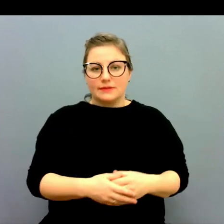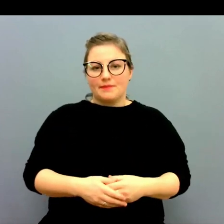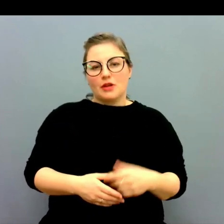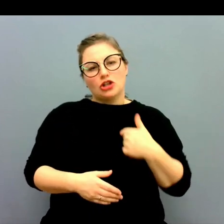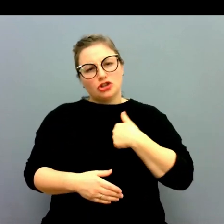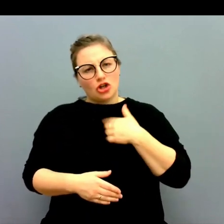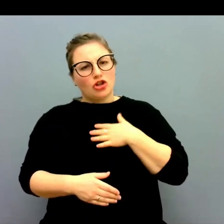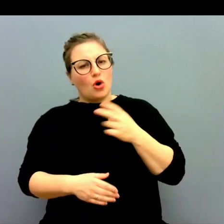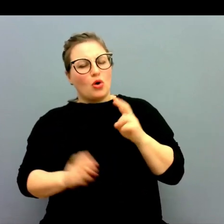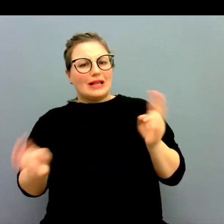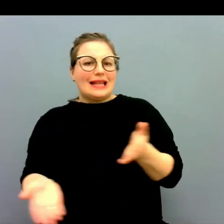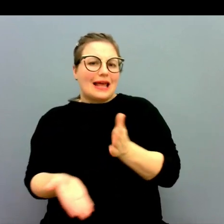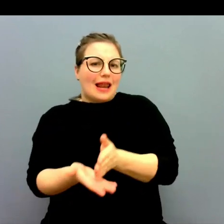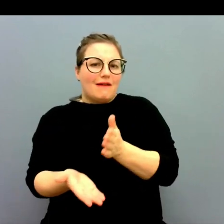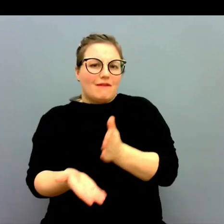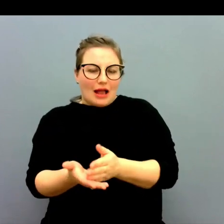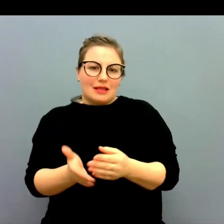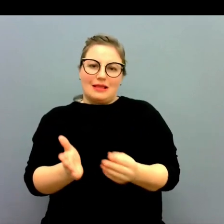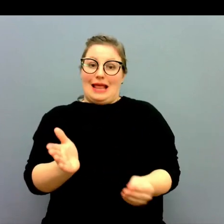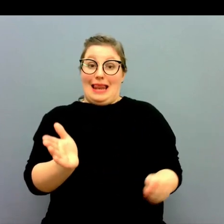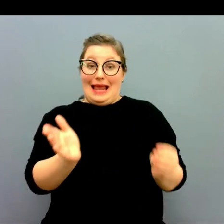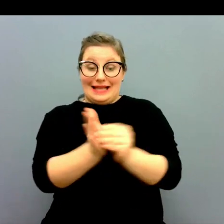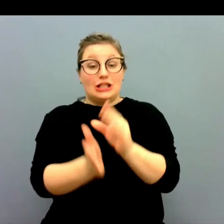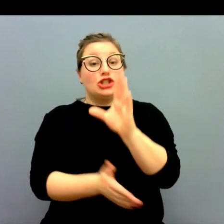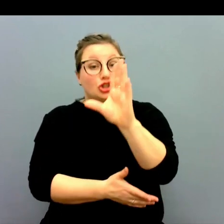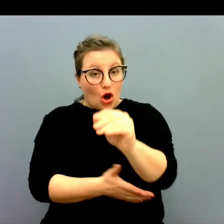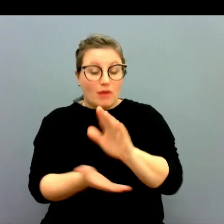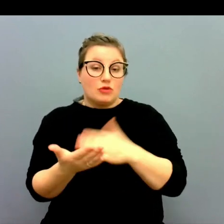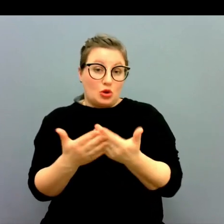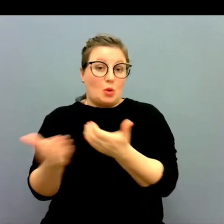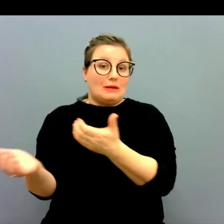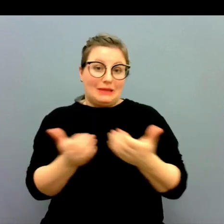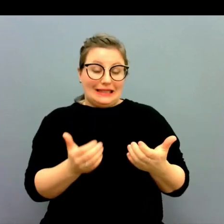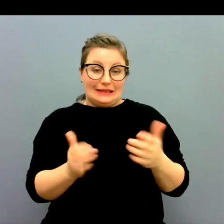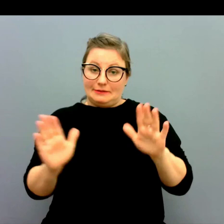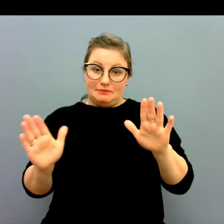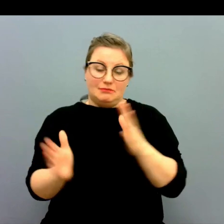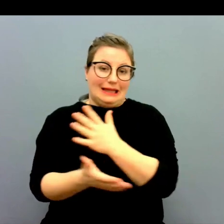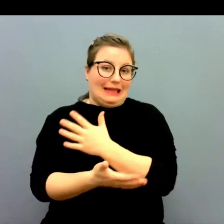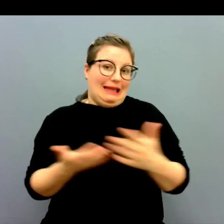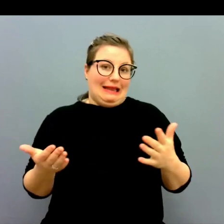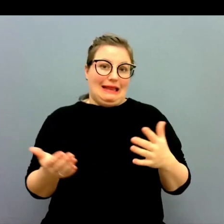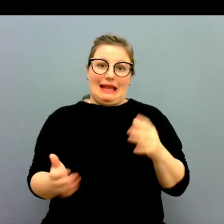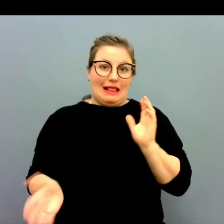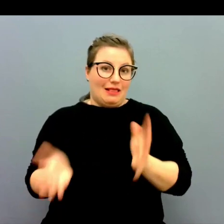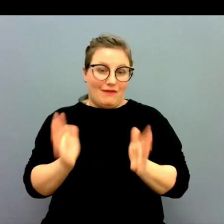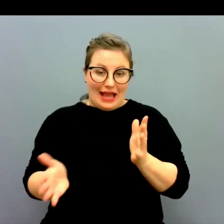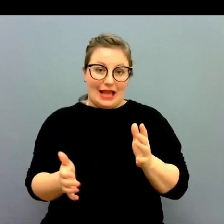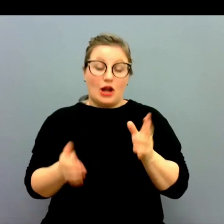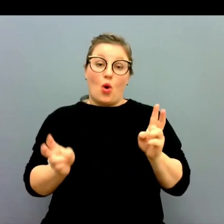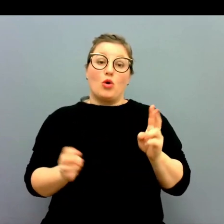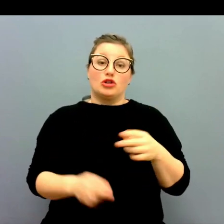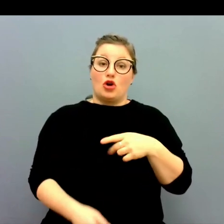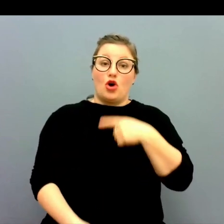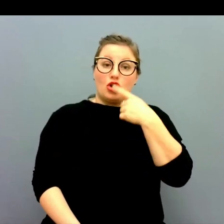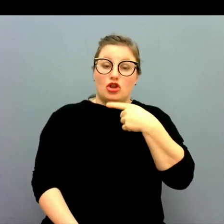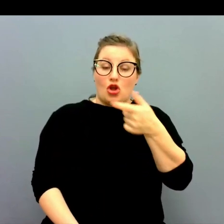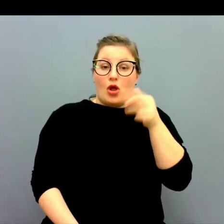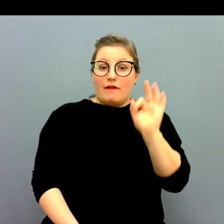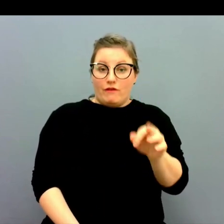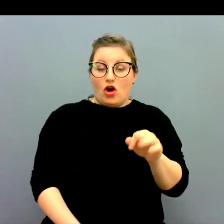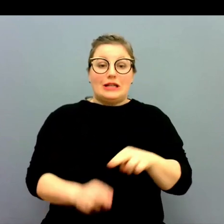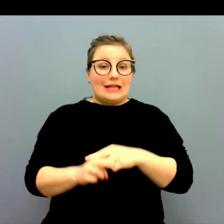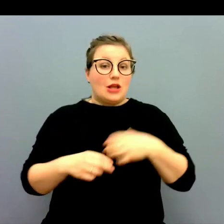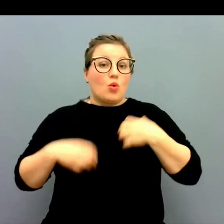Sen tycker jag det kan vara relevant att ändå lägga till att ja det är tolkbrist. Det är ju ingen tvekan och det är en stor oro även hos tal för